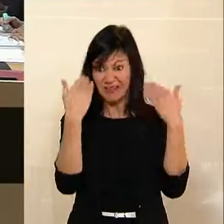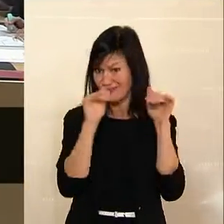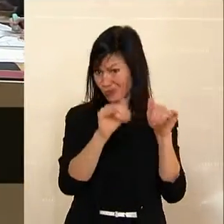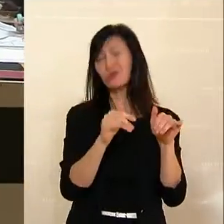erledigt.